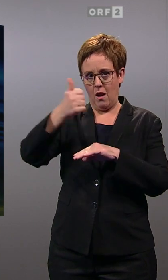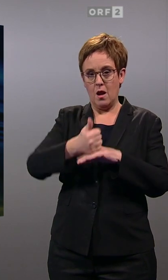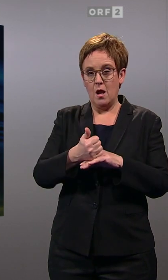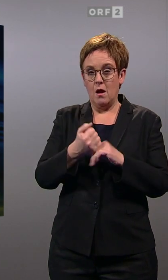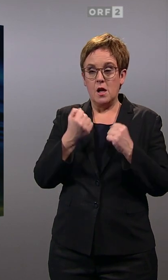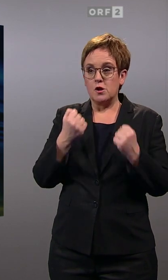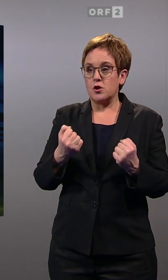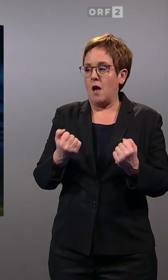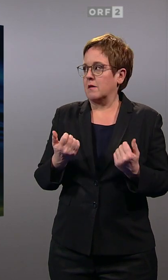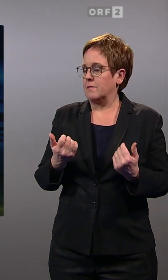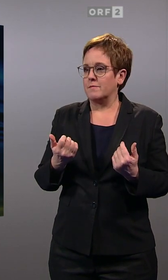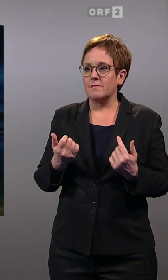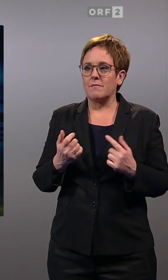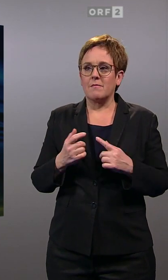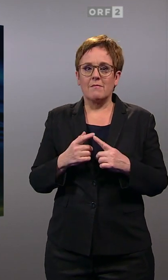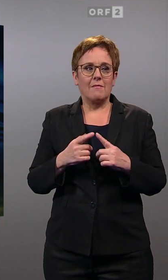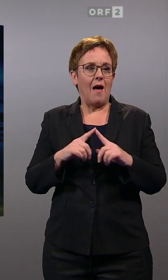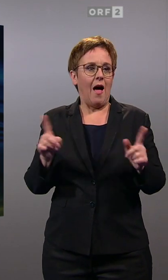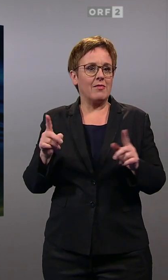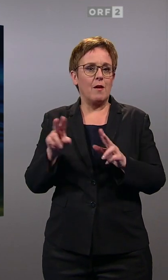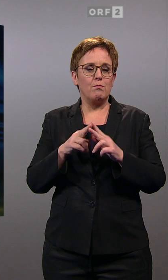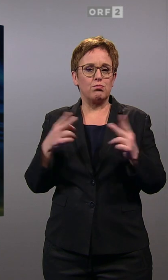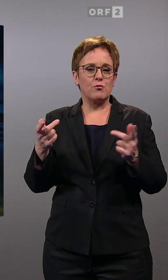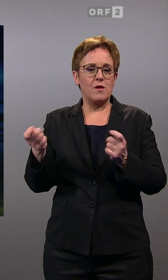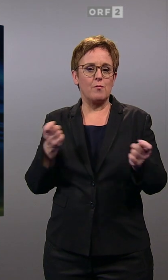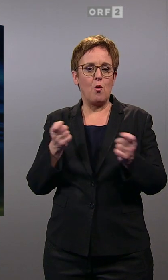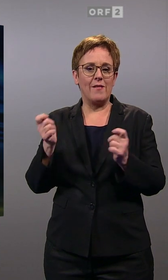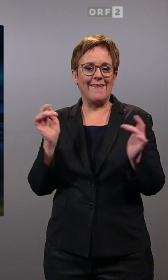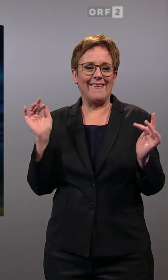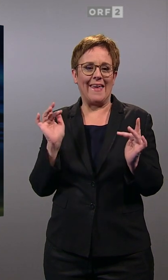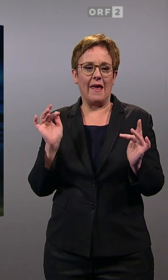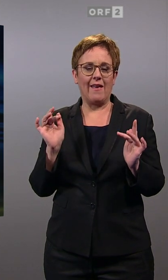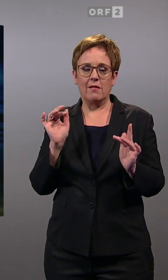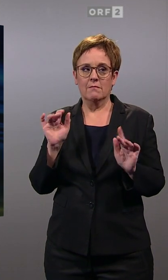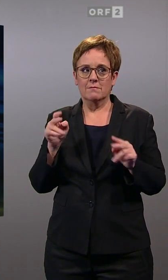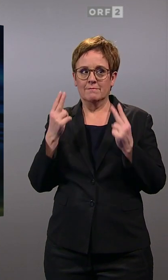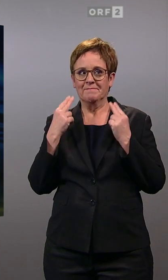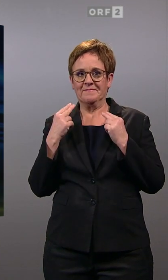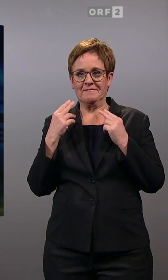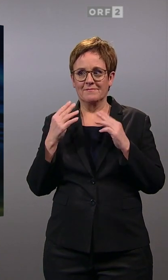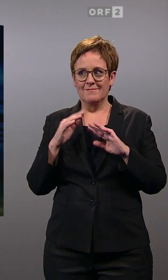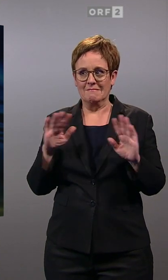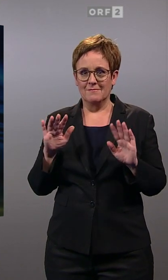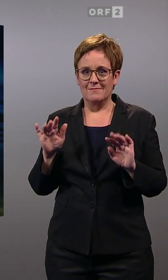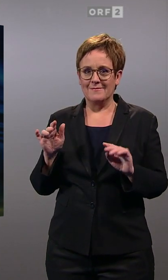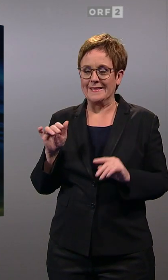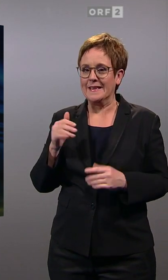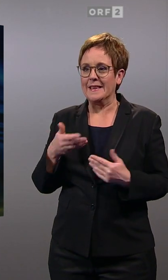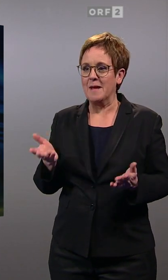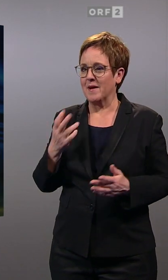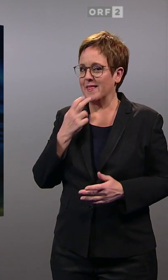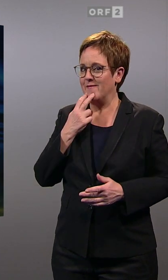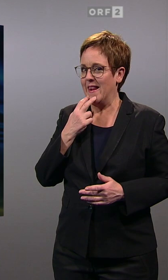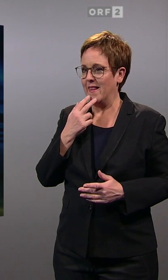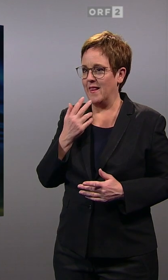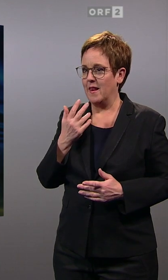dass sich kaum ein Bundespolitiker, eine Bundespolitikerin dagegen auflehnen konnte und eigentlich auch nicht wollte,